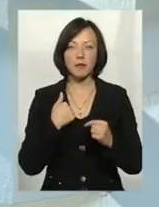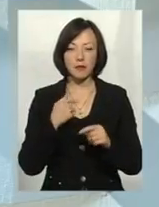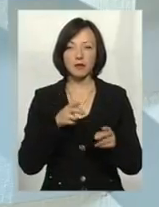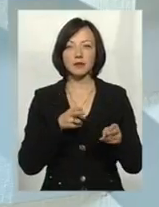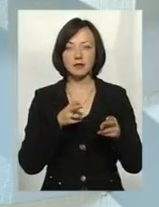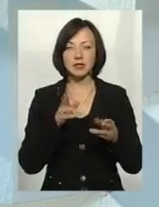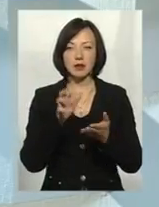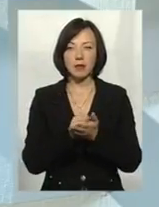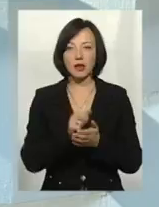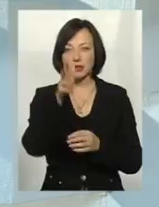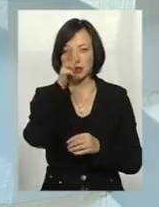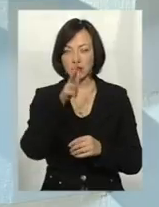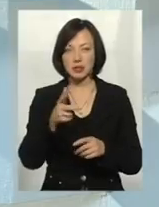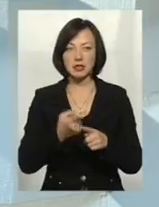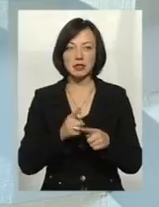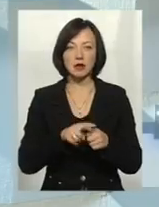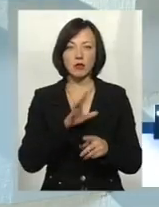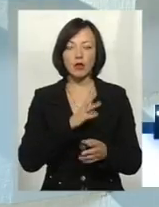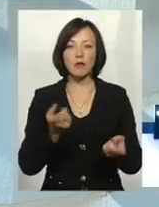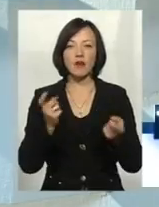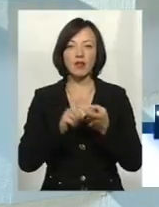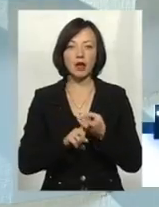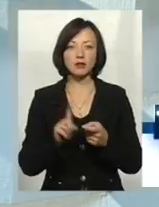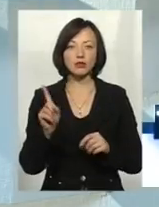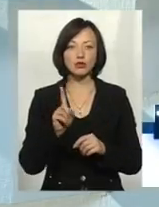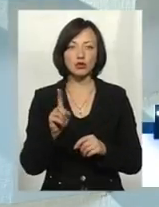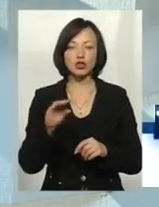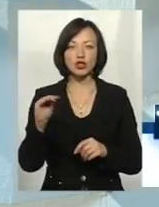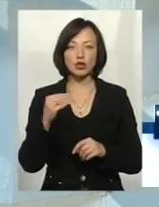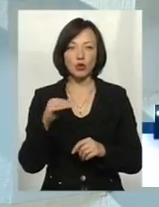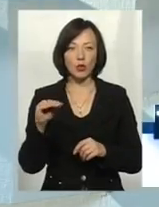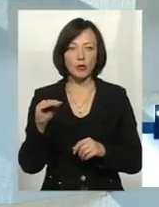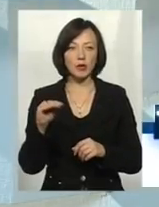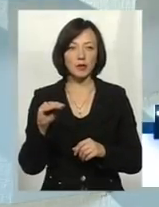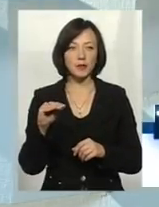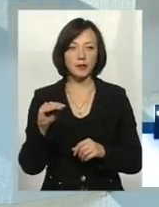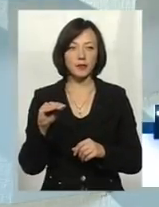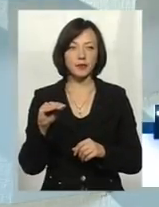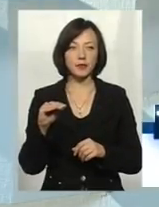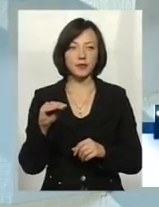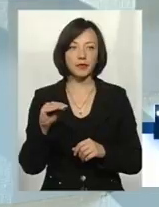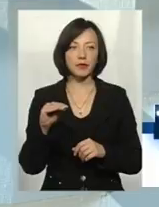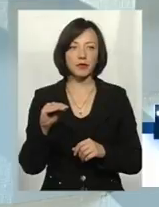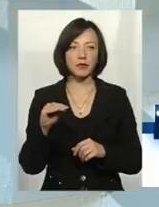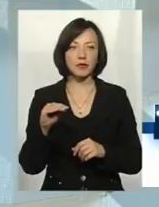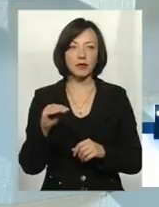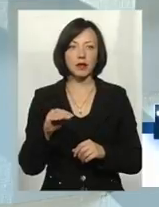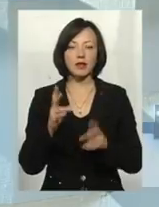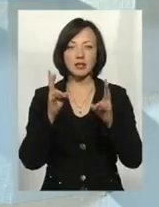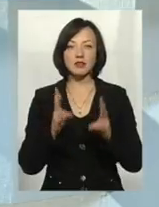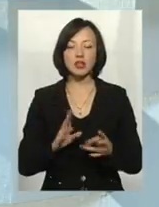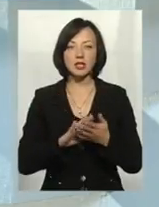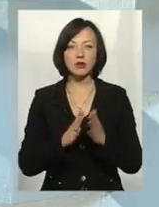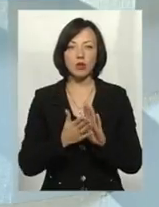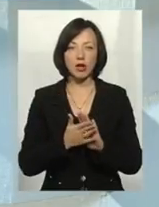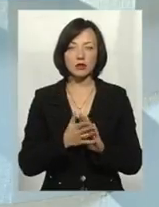займалися майже три місяці. Це було пов'язане з тим, що Житомир, була введена надзвичайна ситуація,